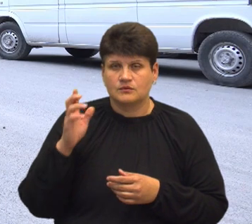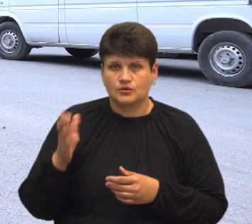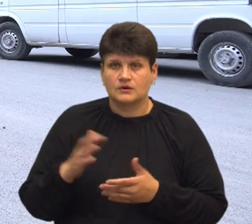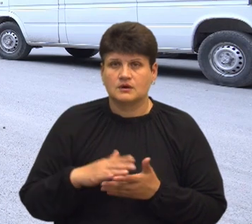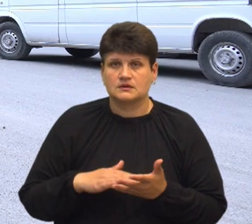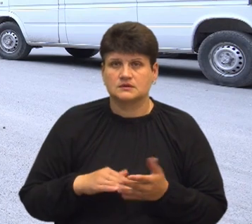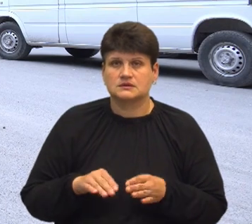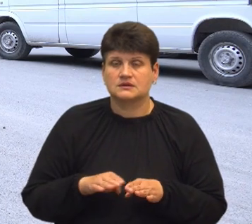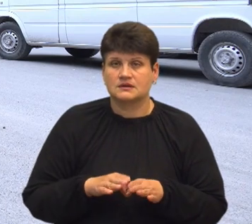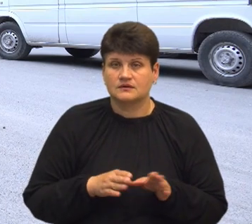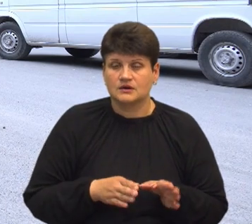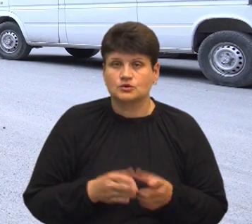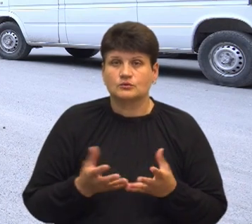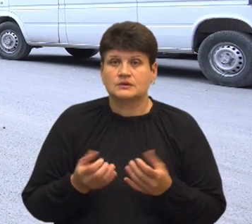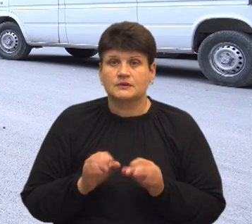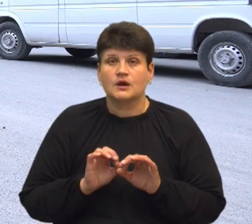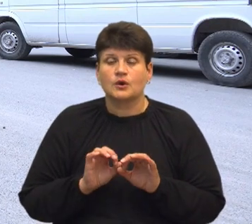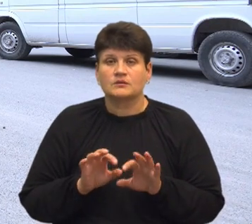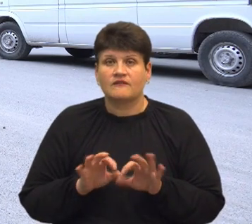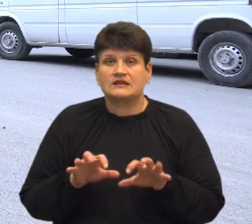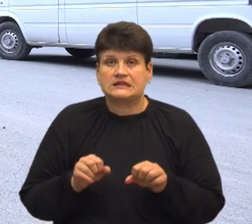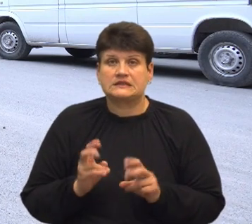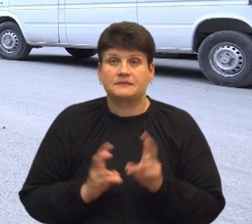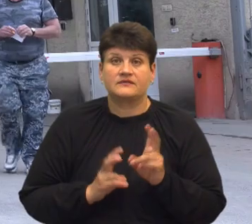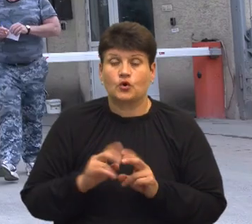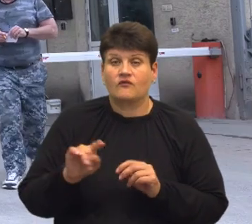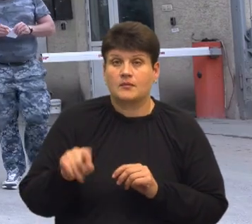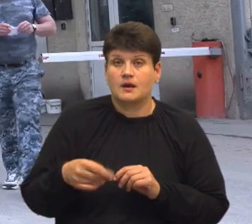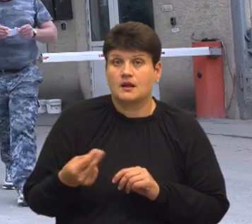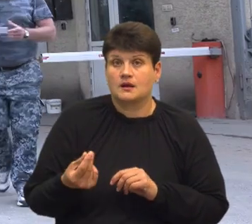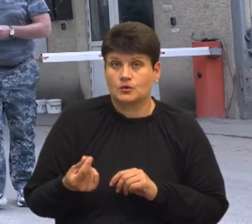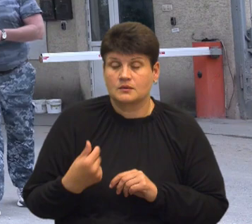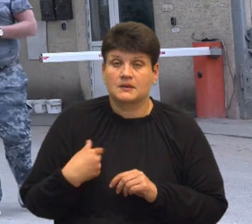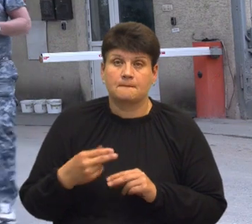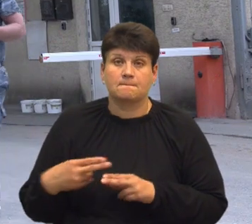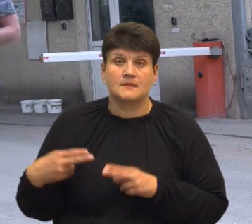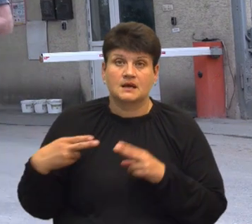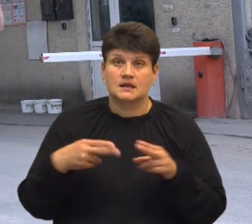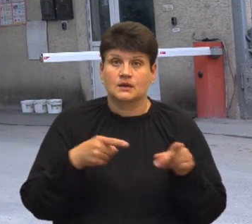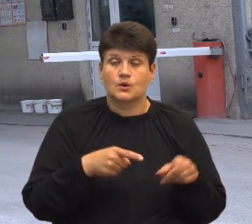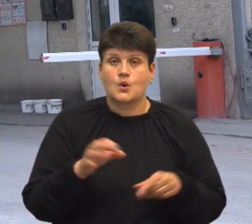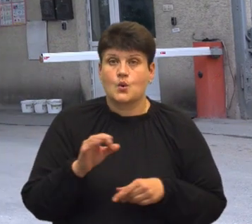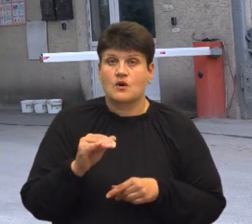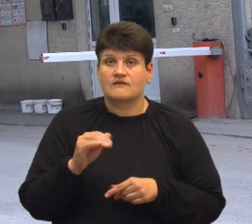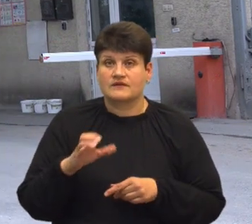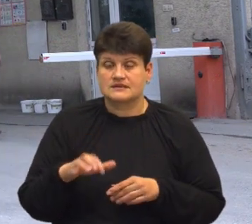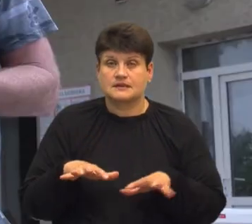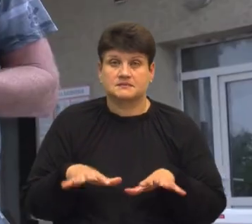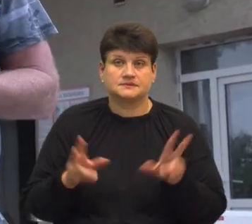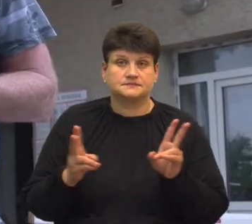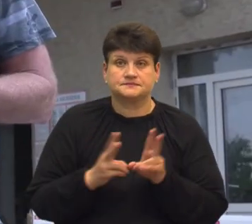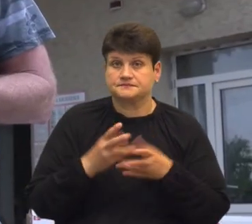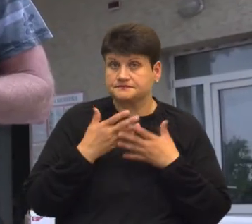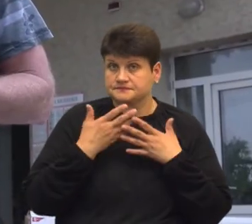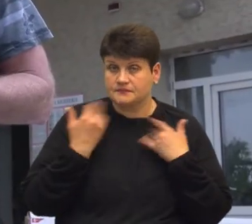Аби отримати коментар власника підприємства, у якого вимагали гроші, ми приїхали до його офісу. На місці його не застали.